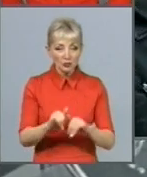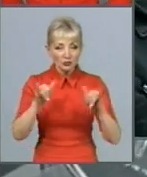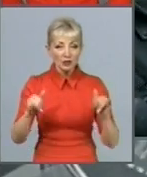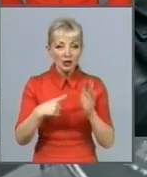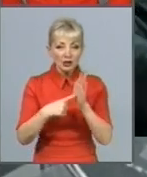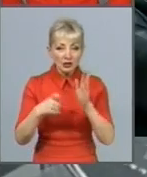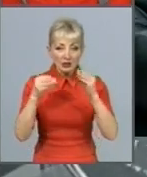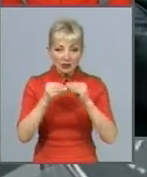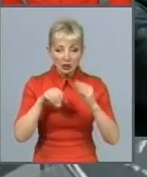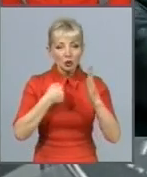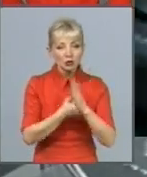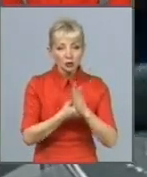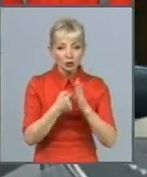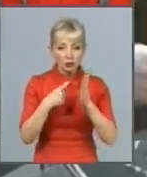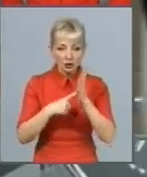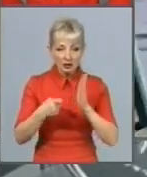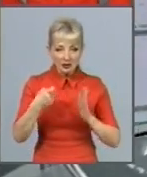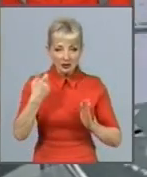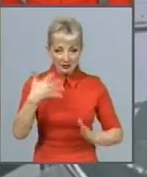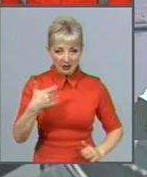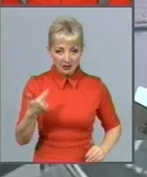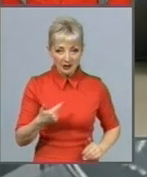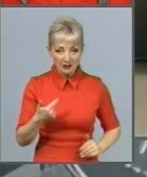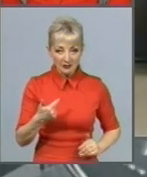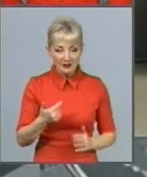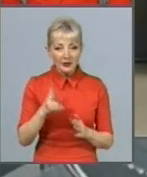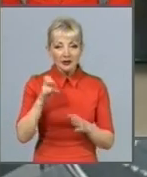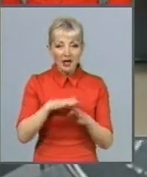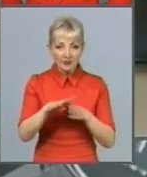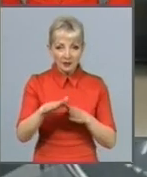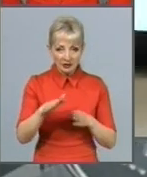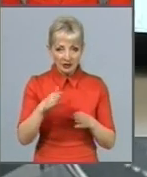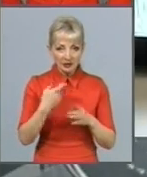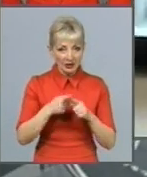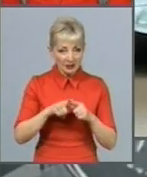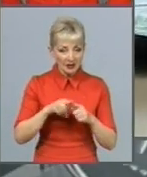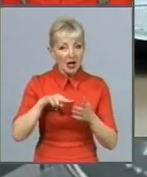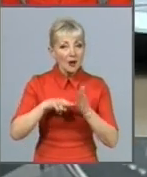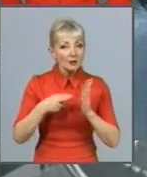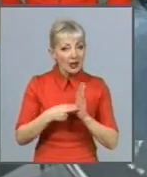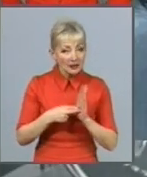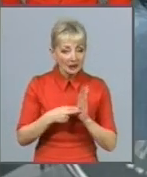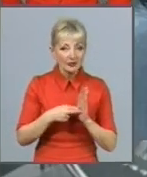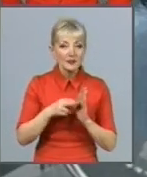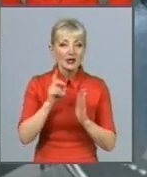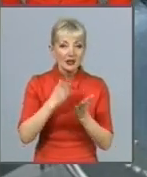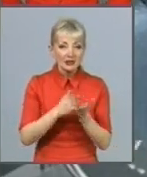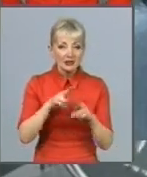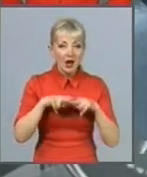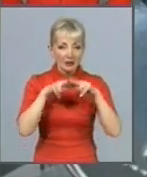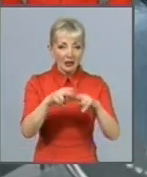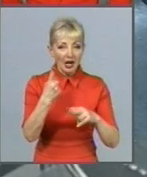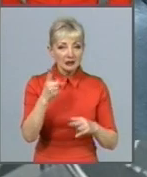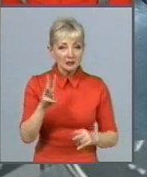650 гривень. На реалізацію активних програм сприяння зайнятості спрямують 1 мільярд 200 мільйонів